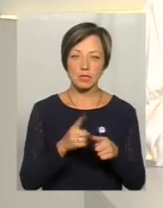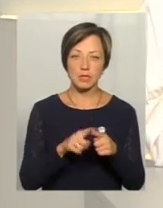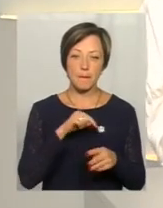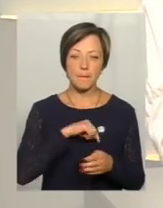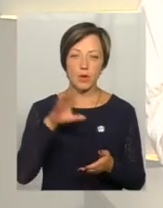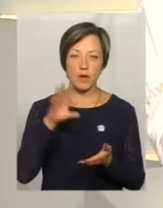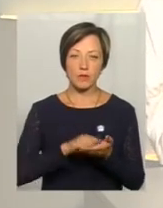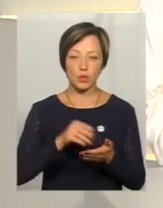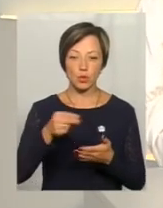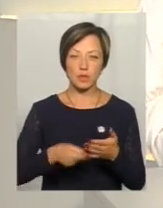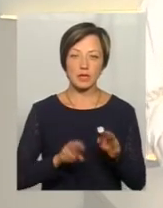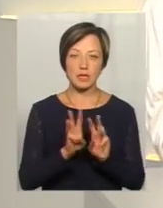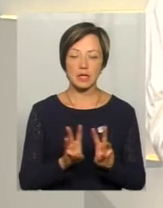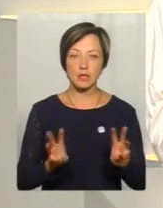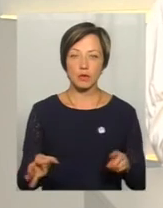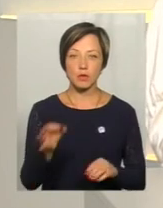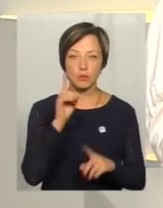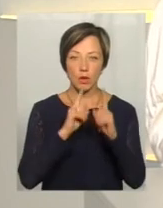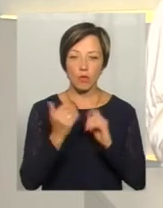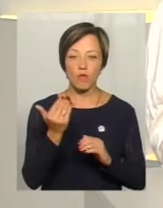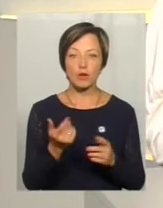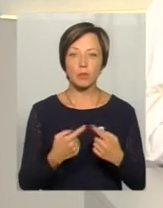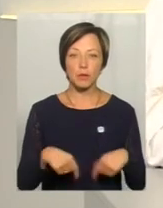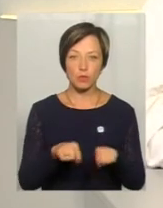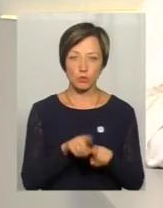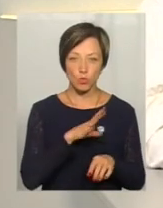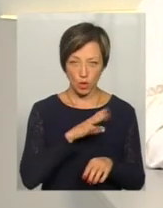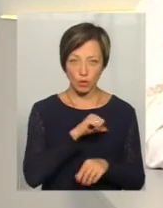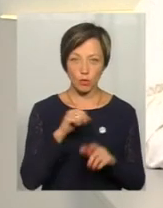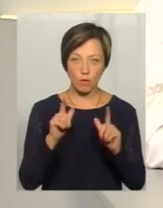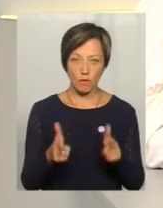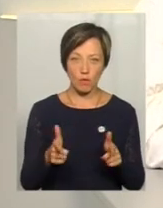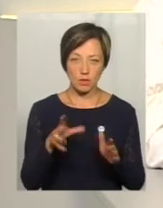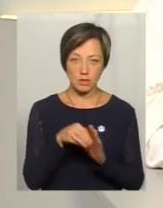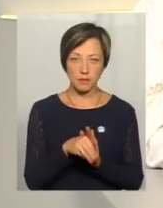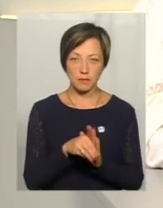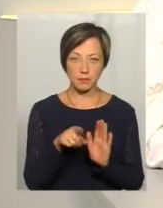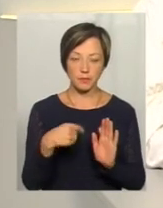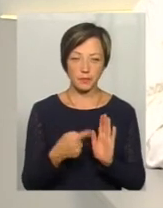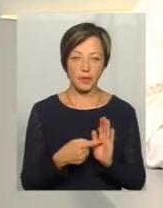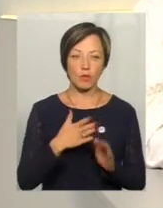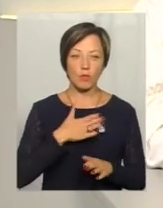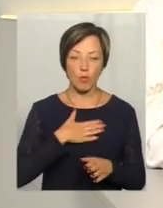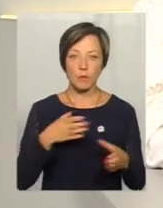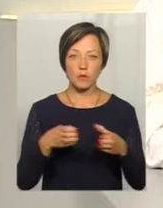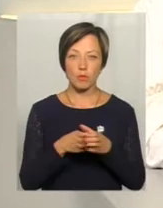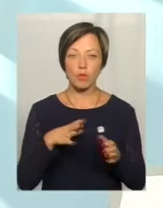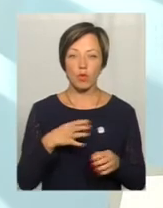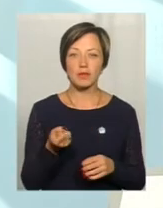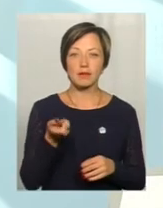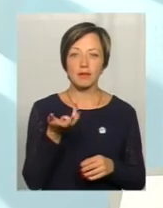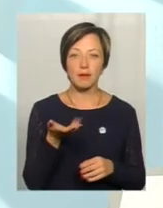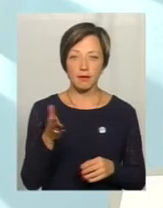біографічній довідці на сайті обласної ради. У вашому підрозділі були добровольці? У моєму підрозділі було декілька